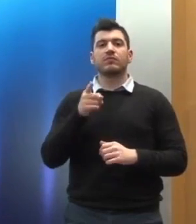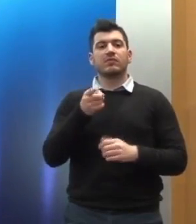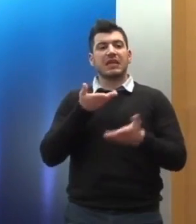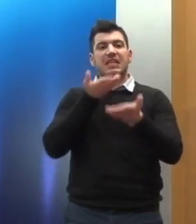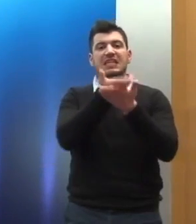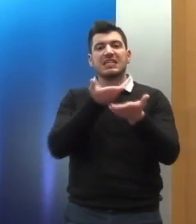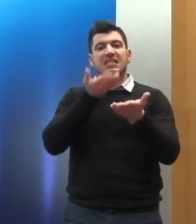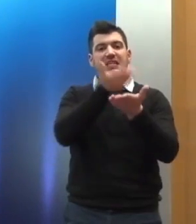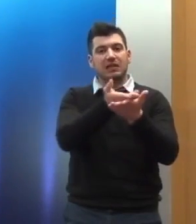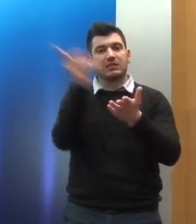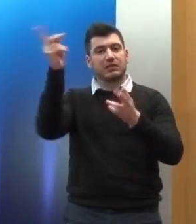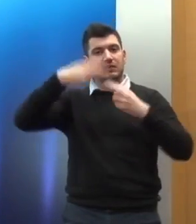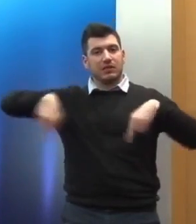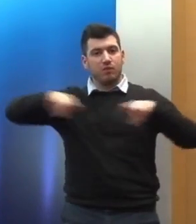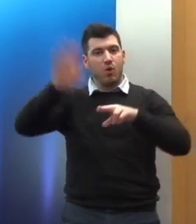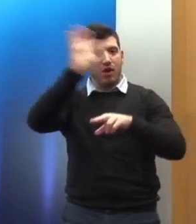του Συμβουλίου της Ευρώπης.